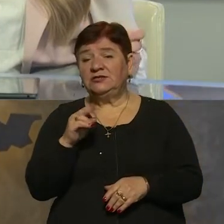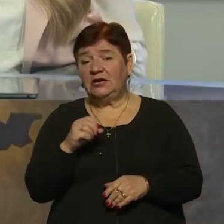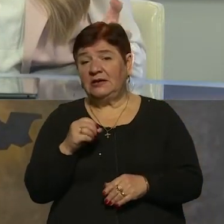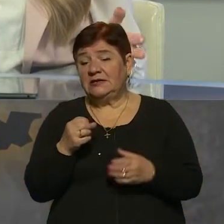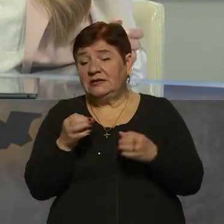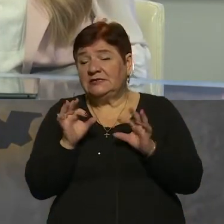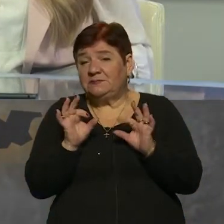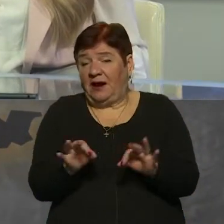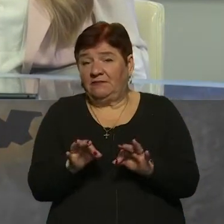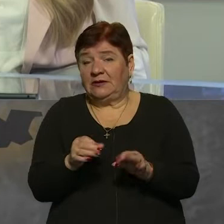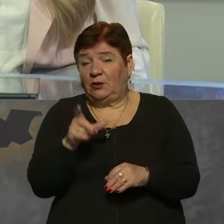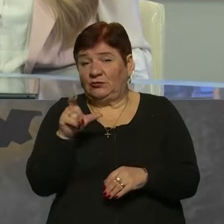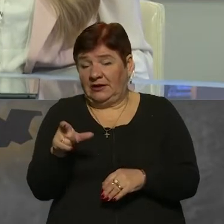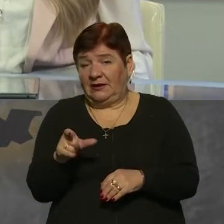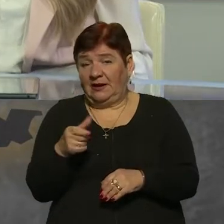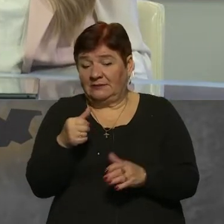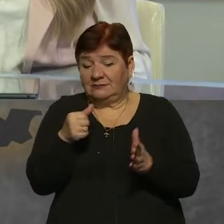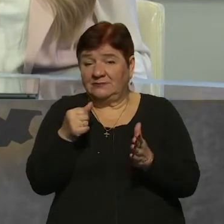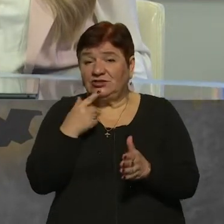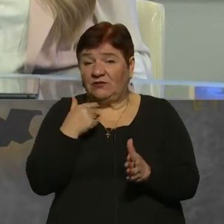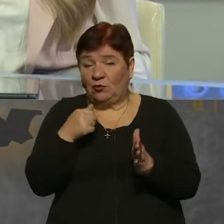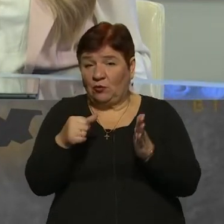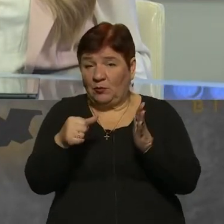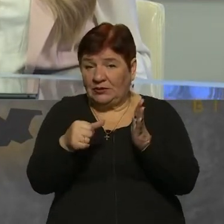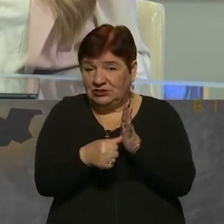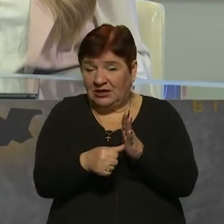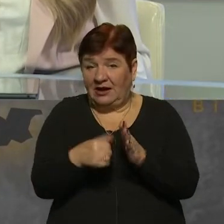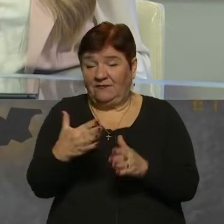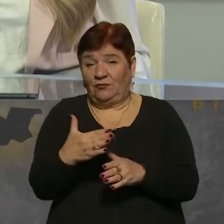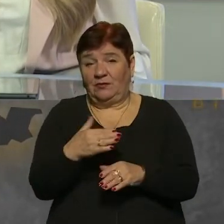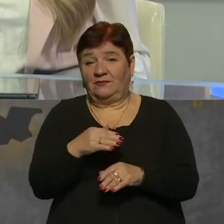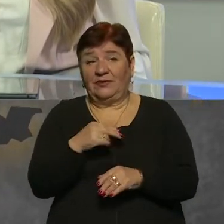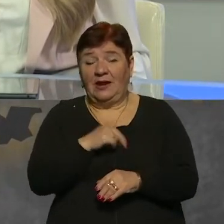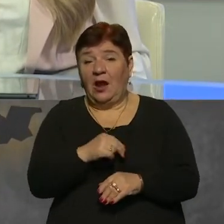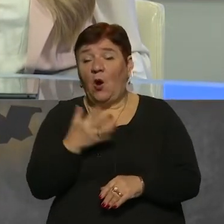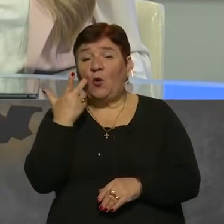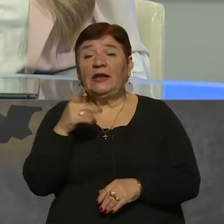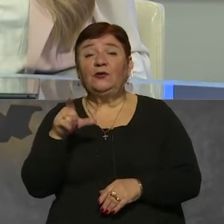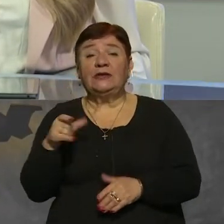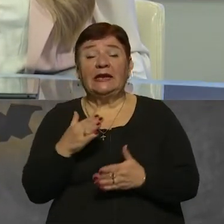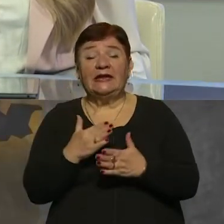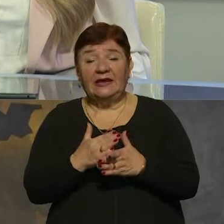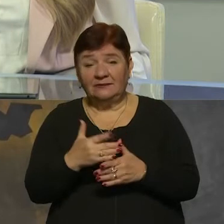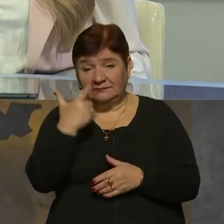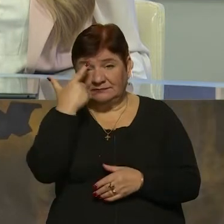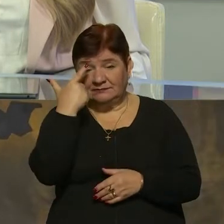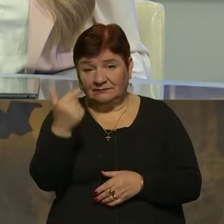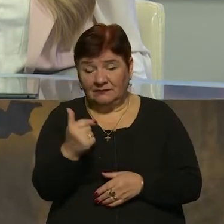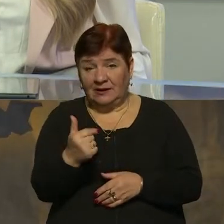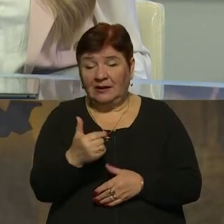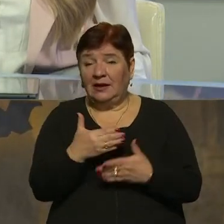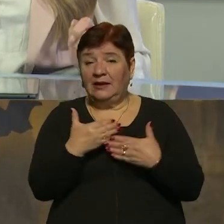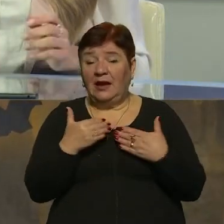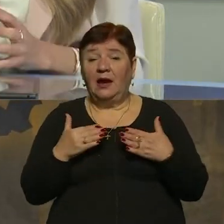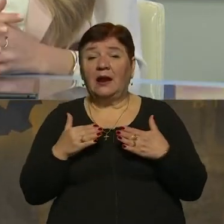нажала кнопку і це спрацювало? Ну, коли людина є в тестовому режимі, то сповіщені від неї не